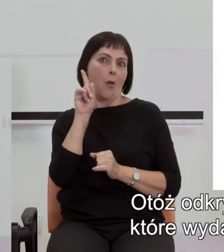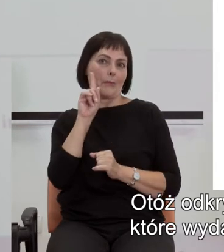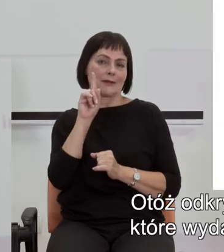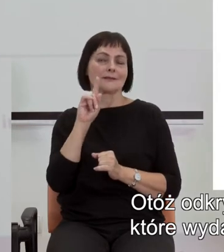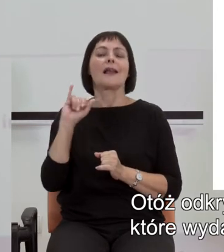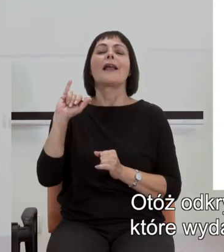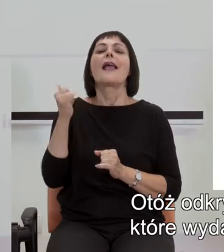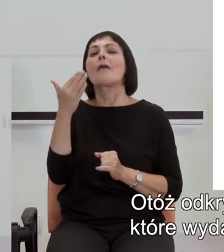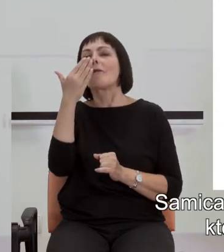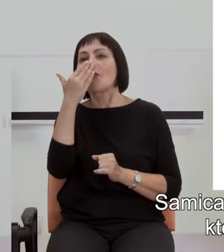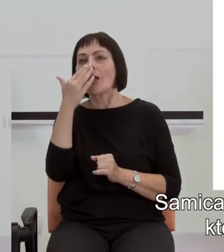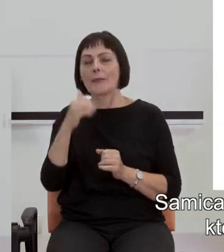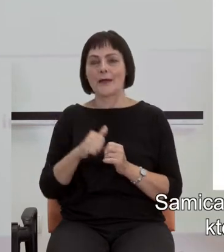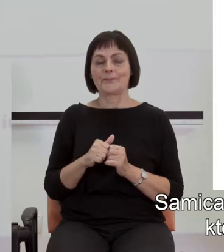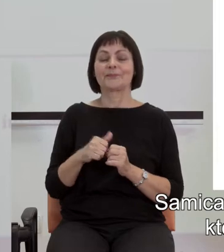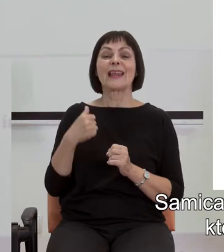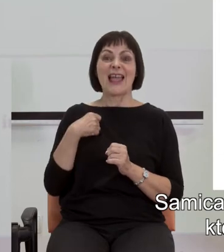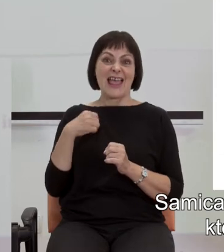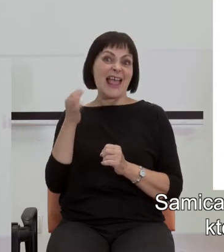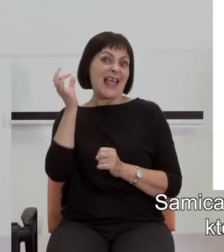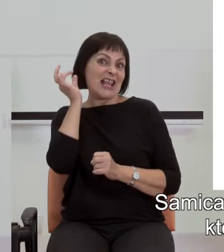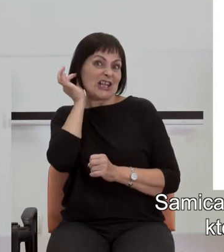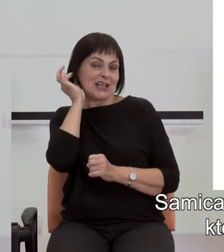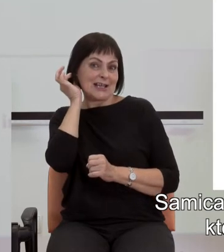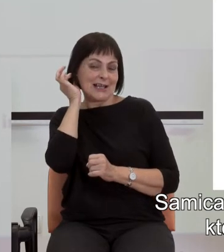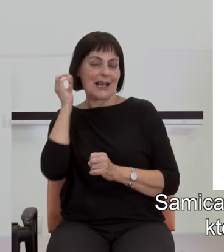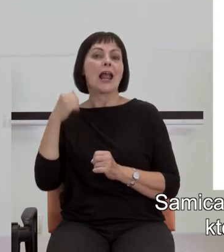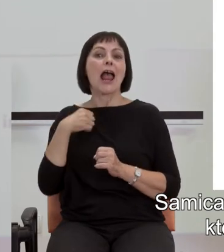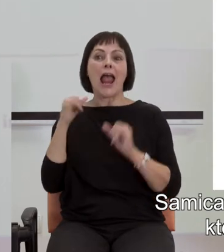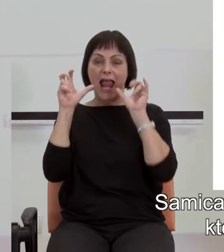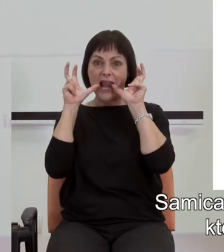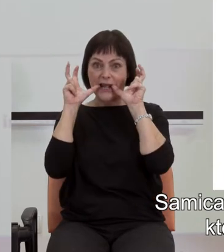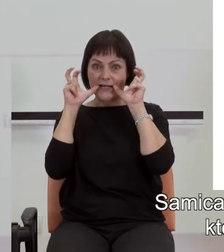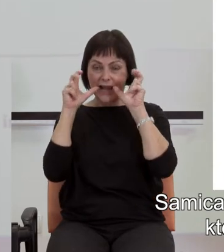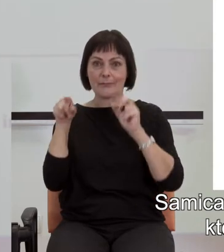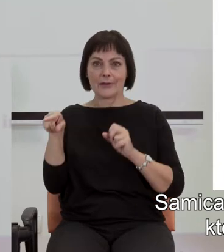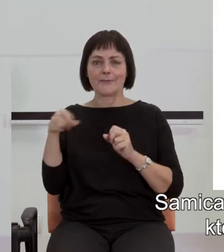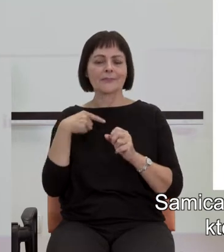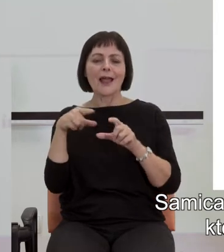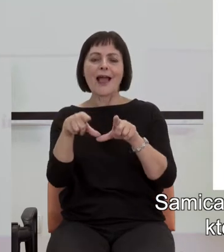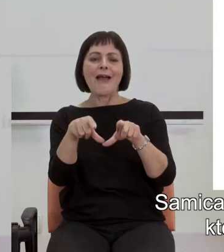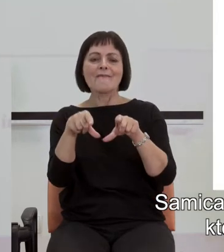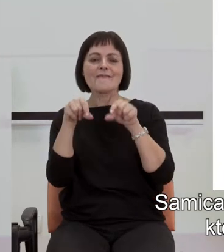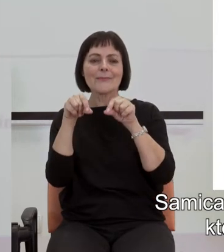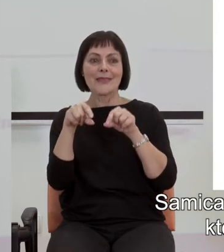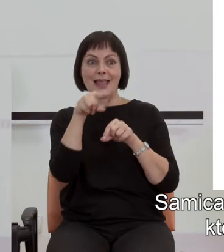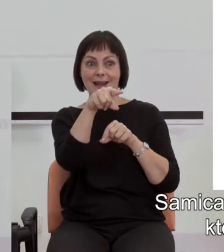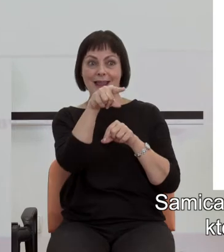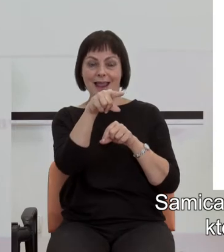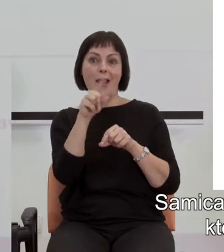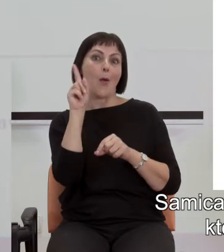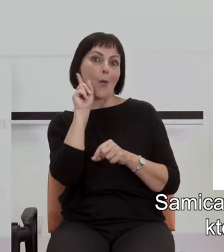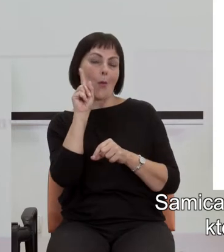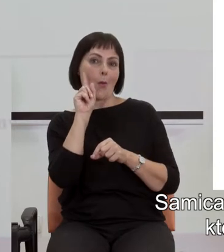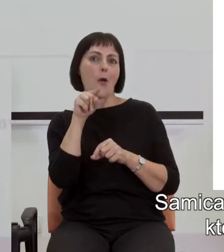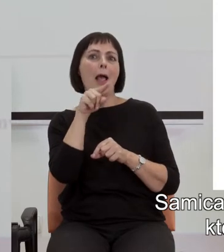Na czym to polega? Samica, takiego płaza, wybiera zazwyczaj samca, który